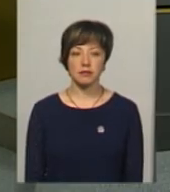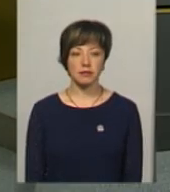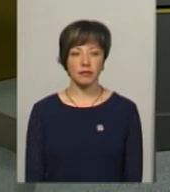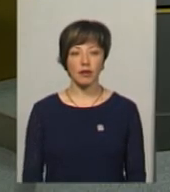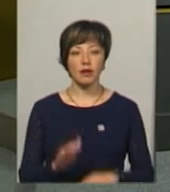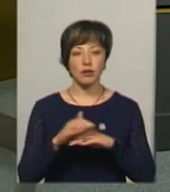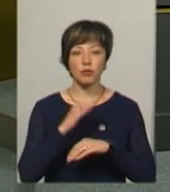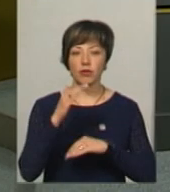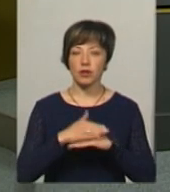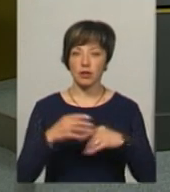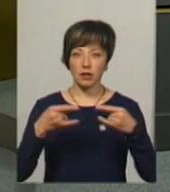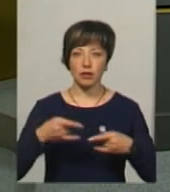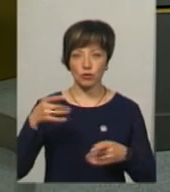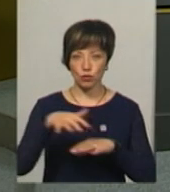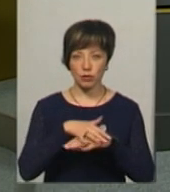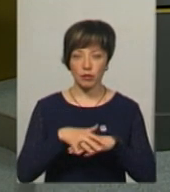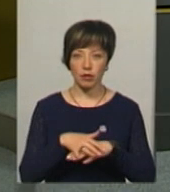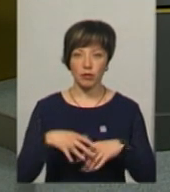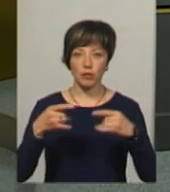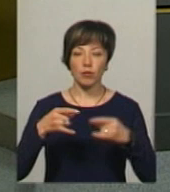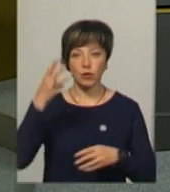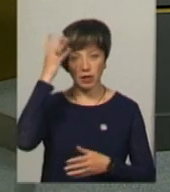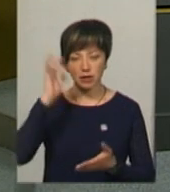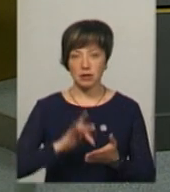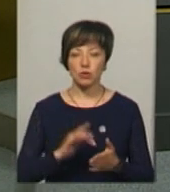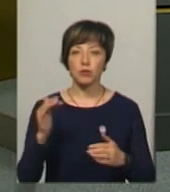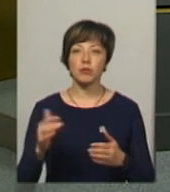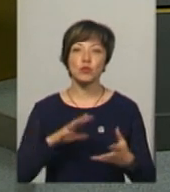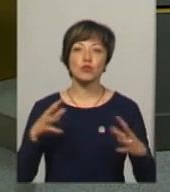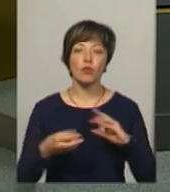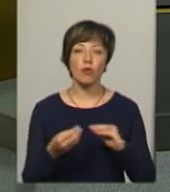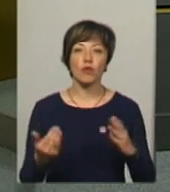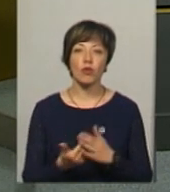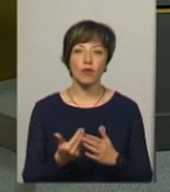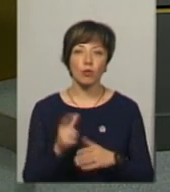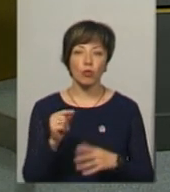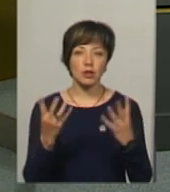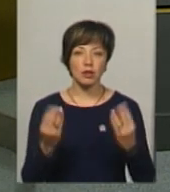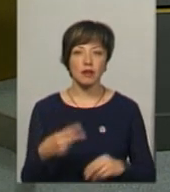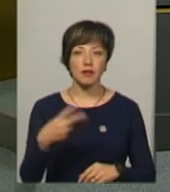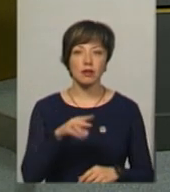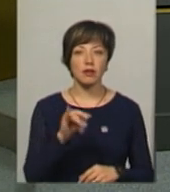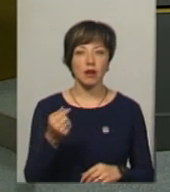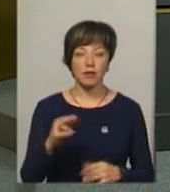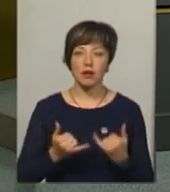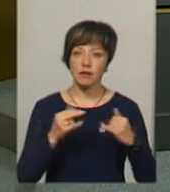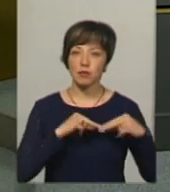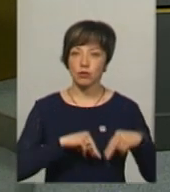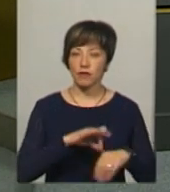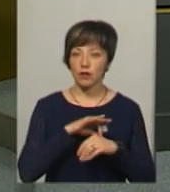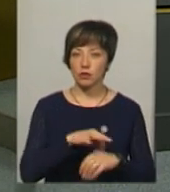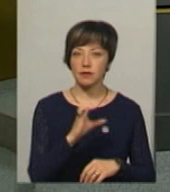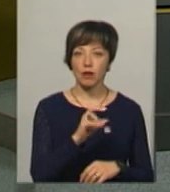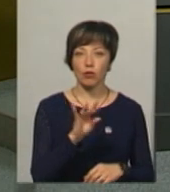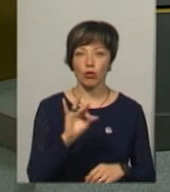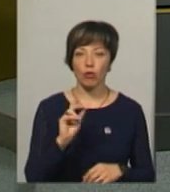Доброго вечора на каналі Суспільномовника Поділяцентр підсумковий випуск новин понеділка 20 травня в студії ведуча Світлана